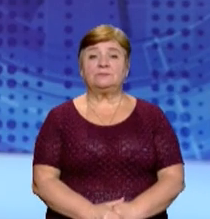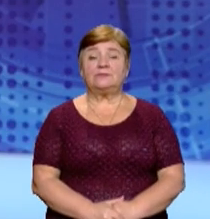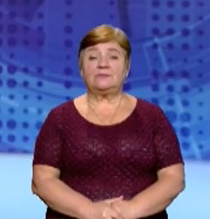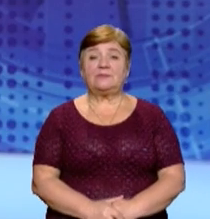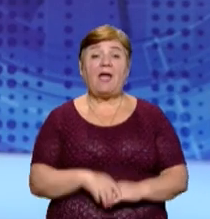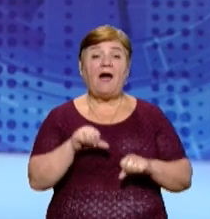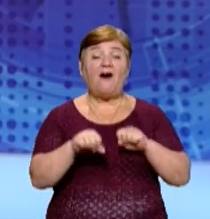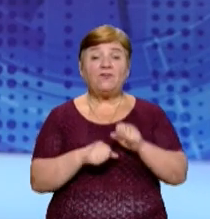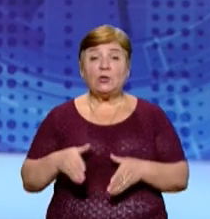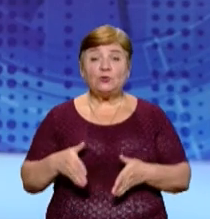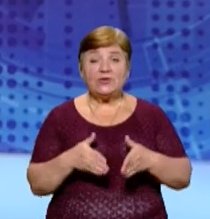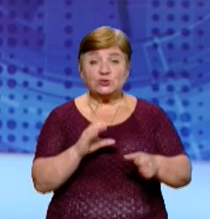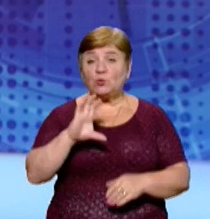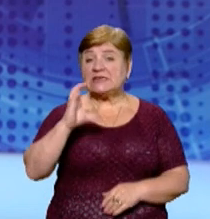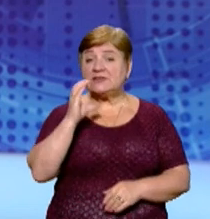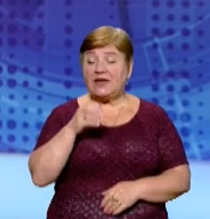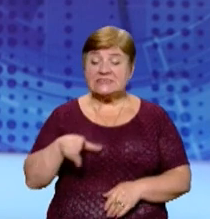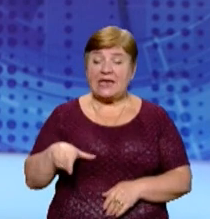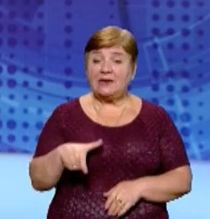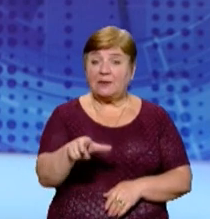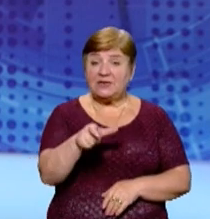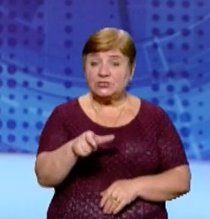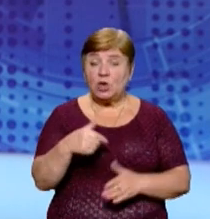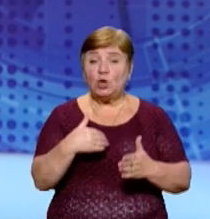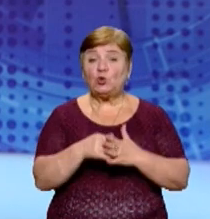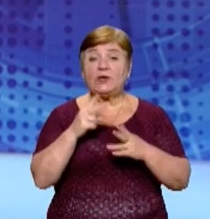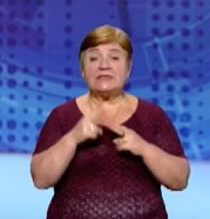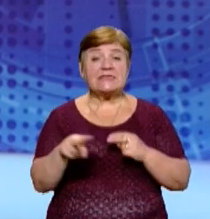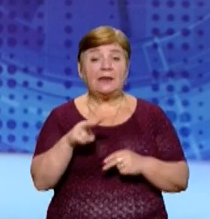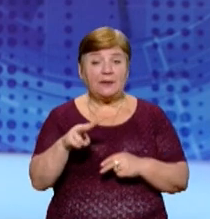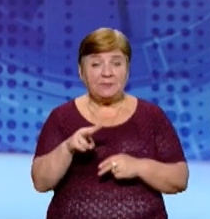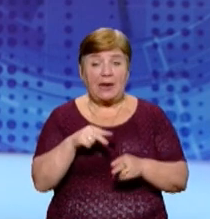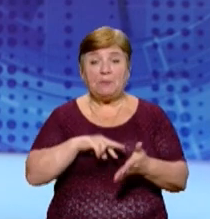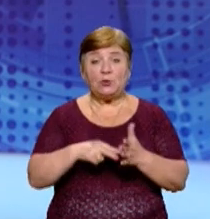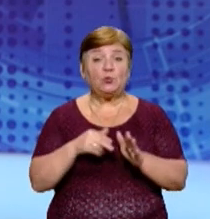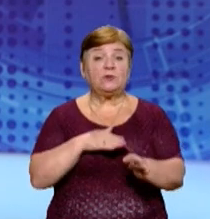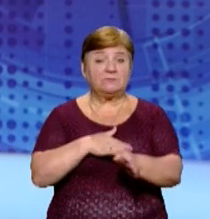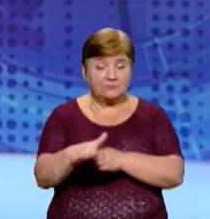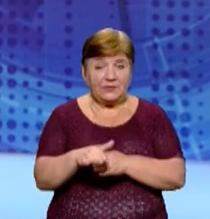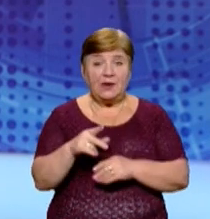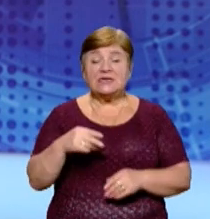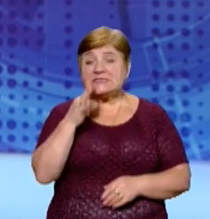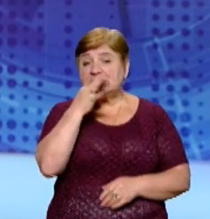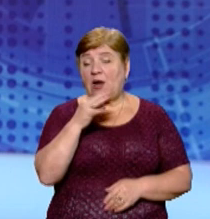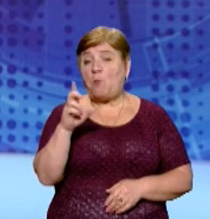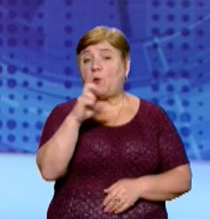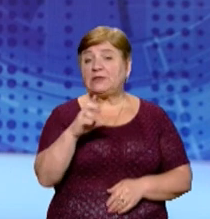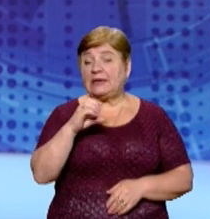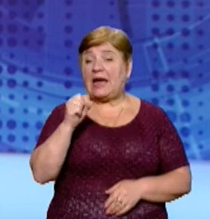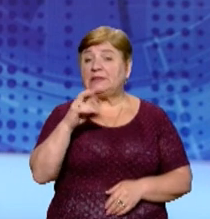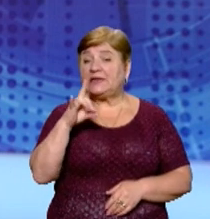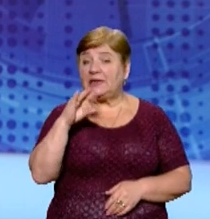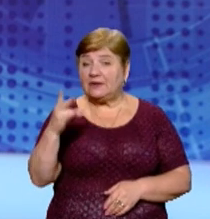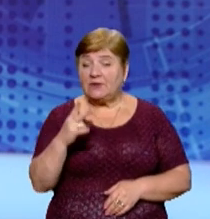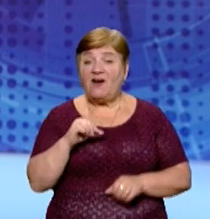Велодоріжку на Слов'янській набережні в Ужгороді планують зробити до кінця липня. Про це сьогодні розповів міський голова Богдан Андріїв. За його